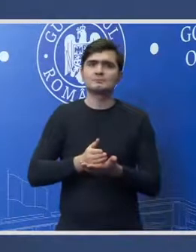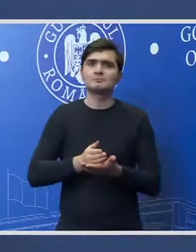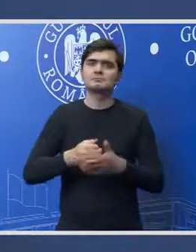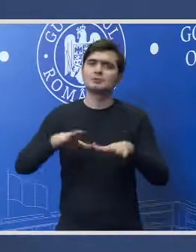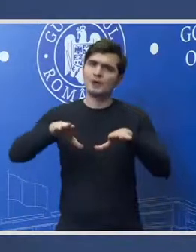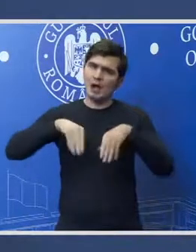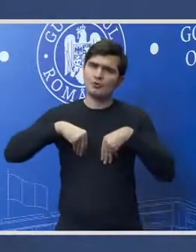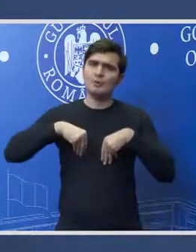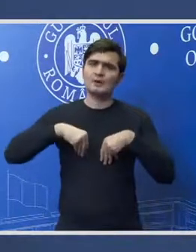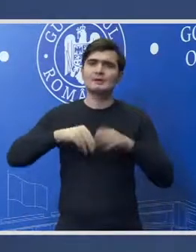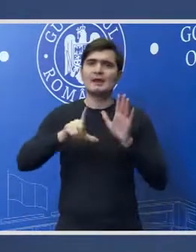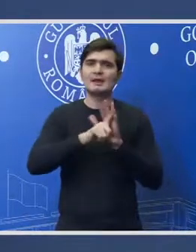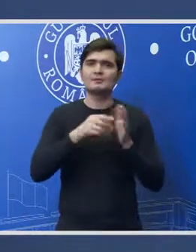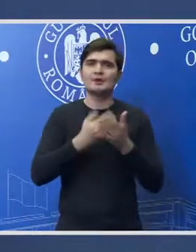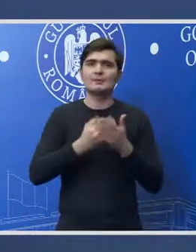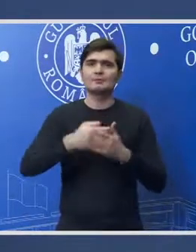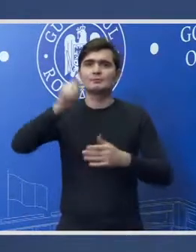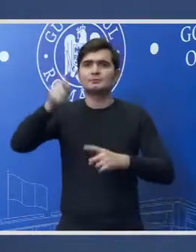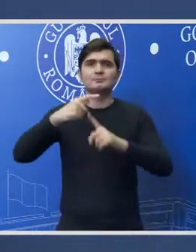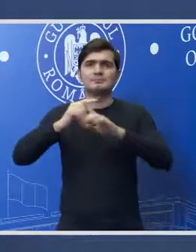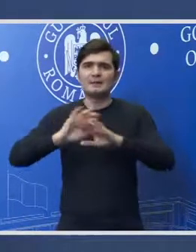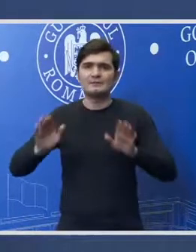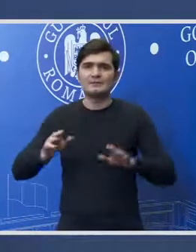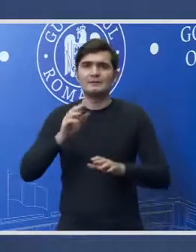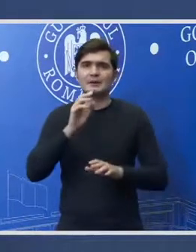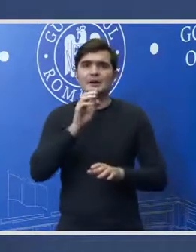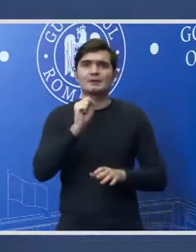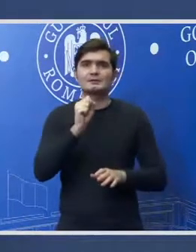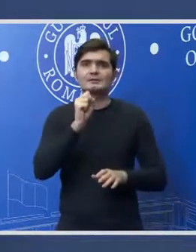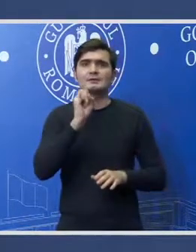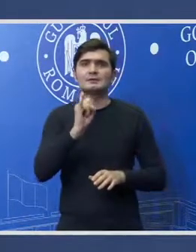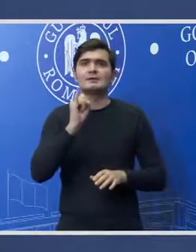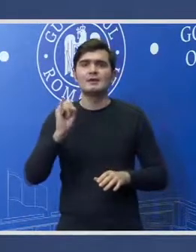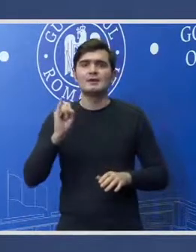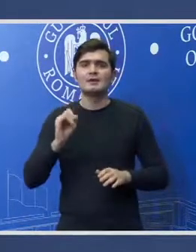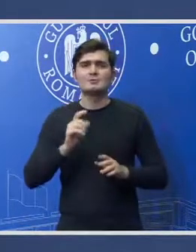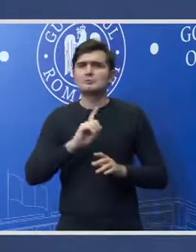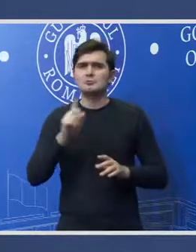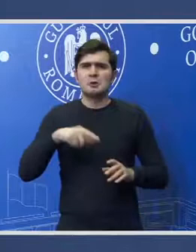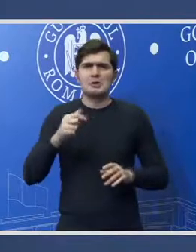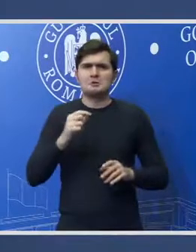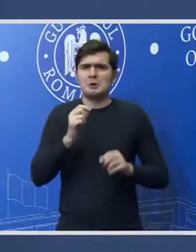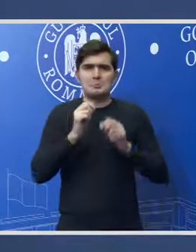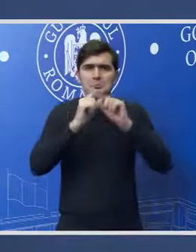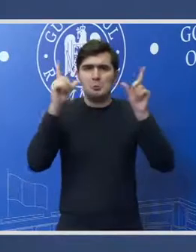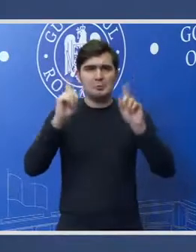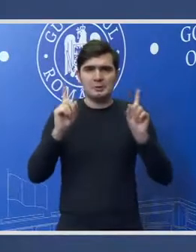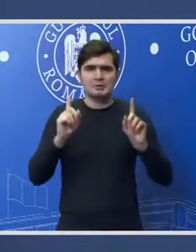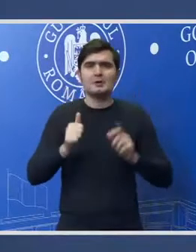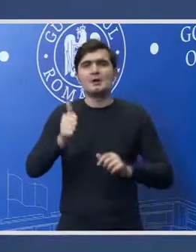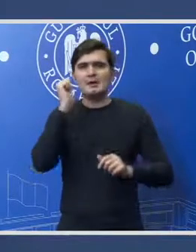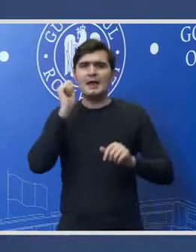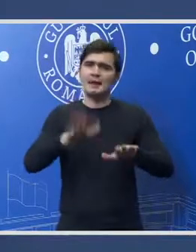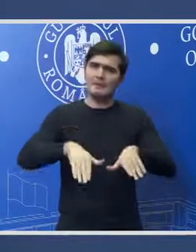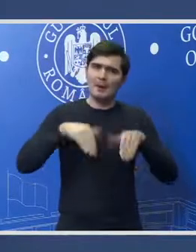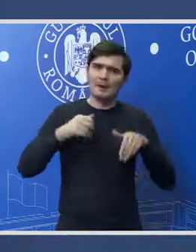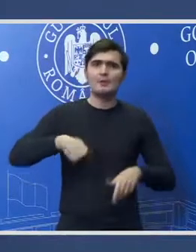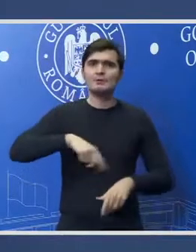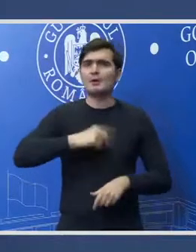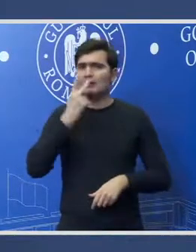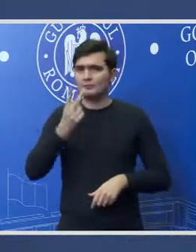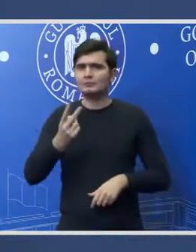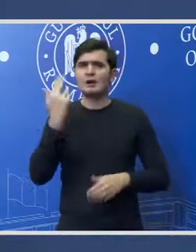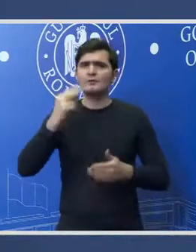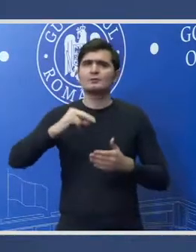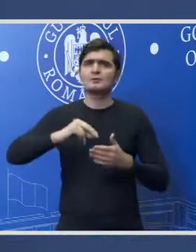legea privind desfințarea Sij nu este niciun fel de surpriză dacă ieri în Parlament am văzut că a fost